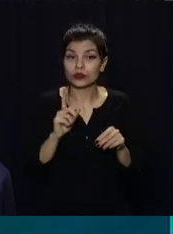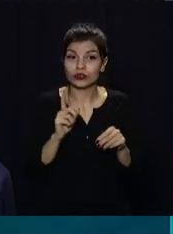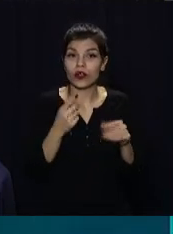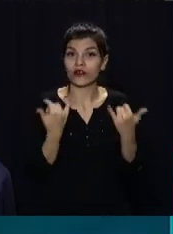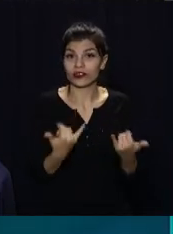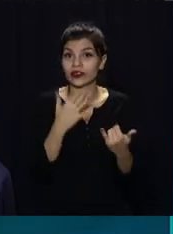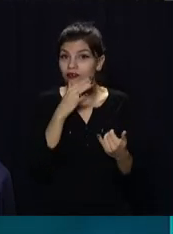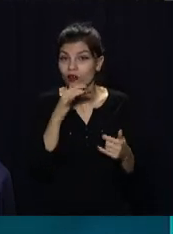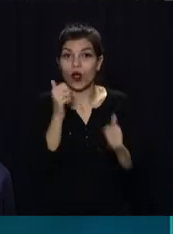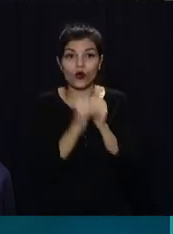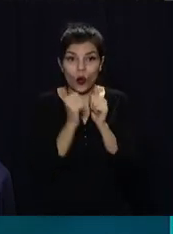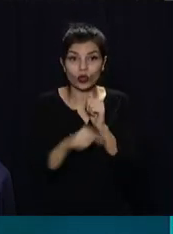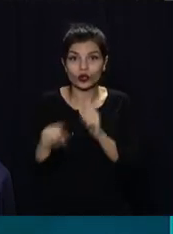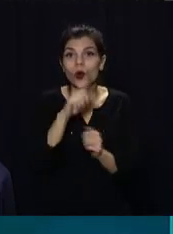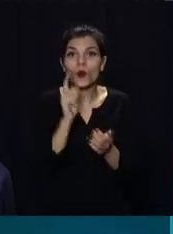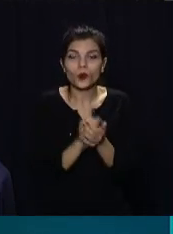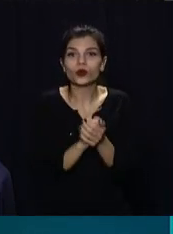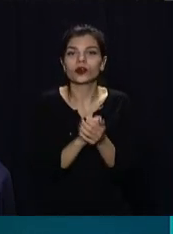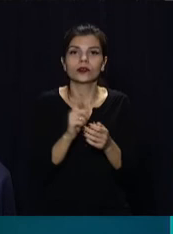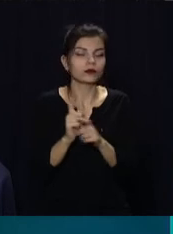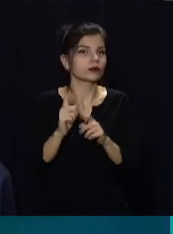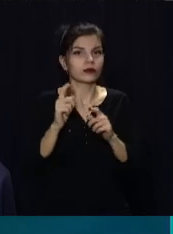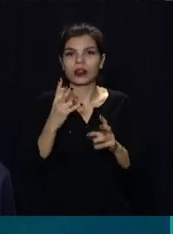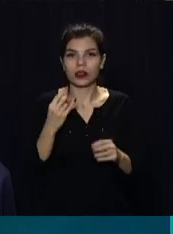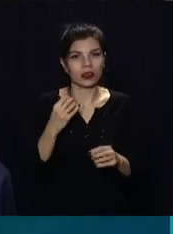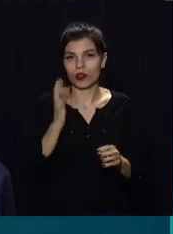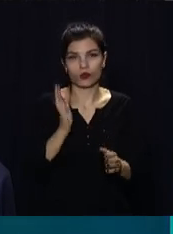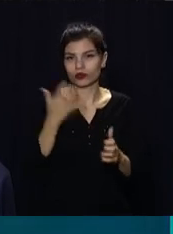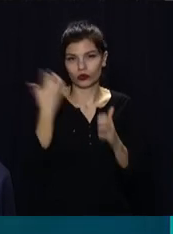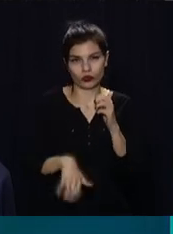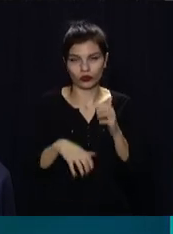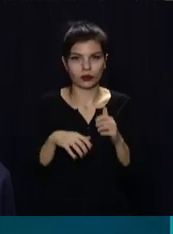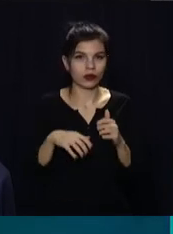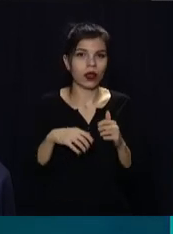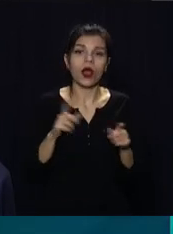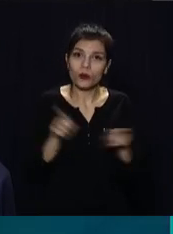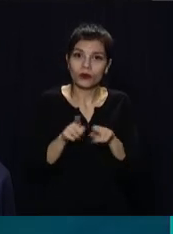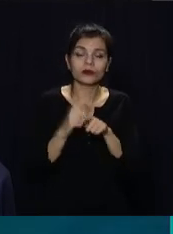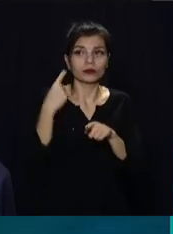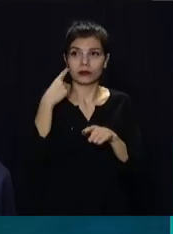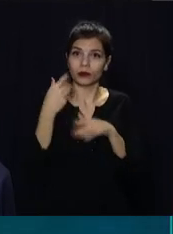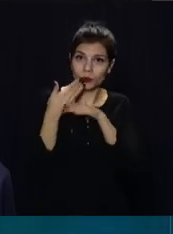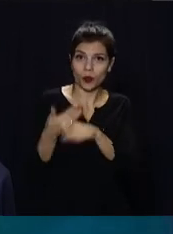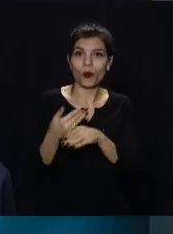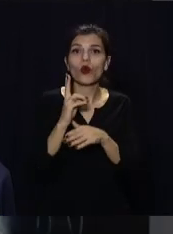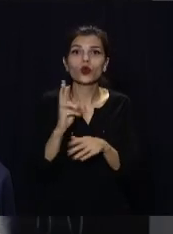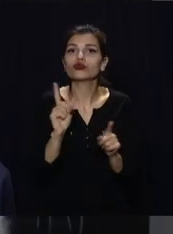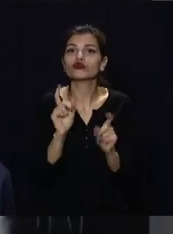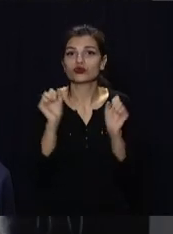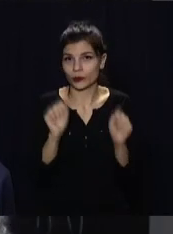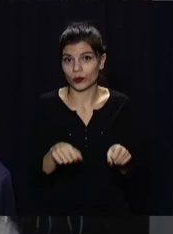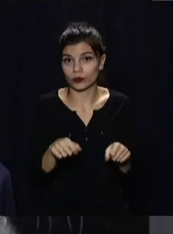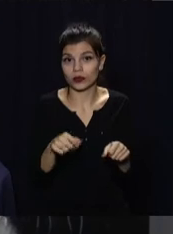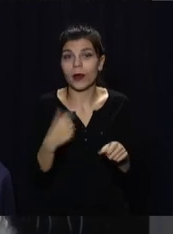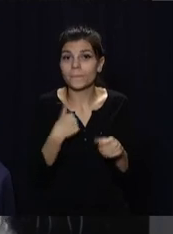даний час кожен повинен підгукатися, не бути осторонь і допомагати тим, хто чим